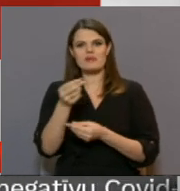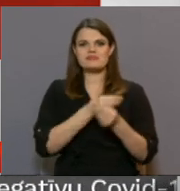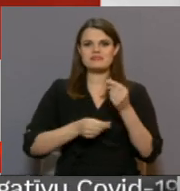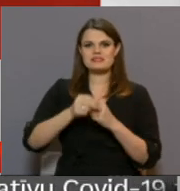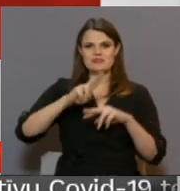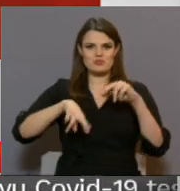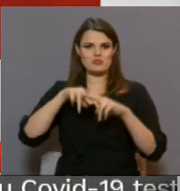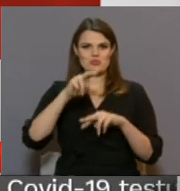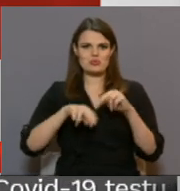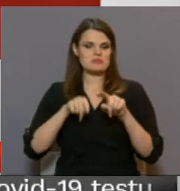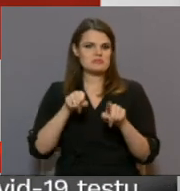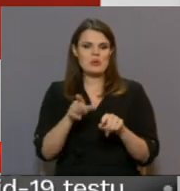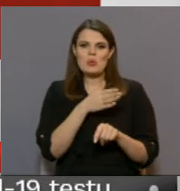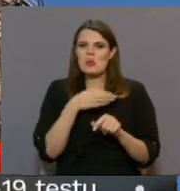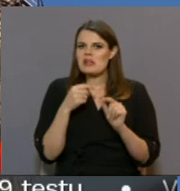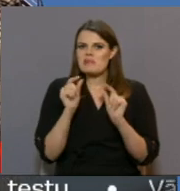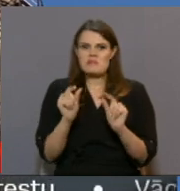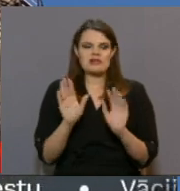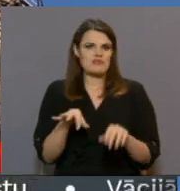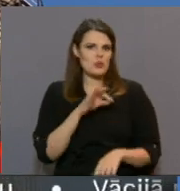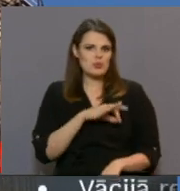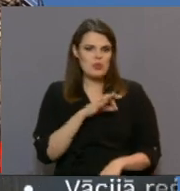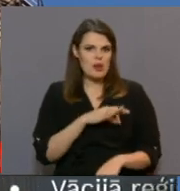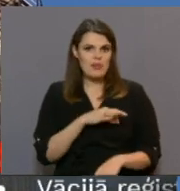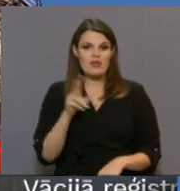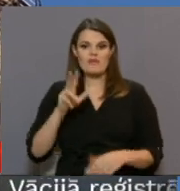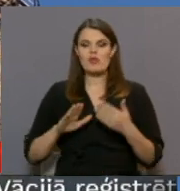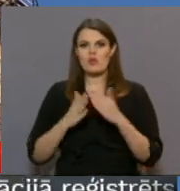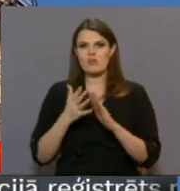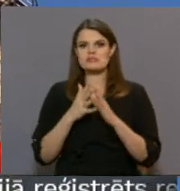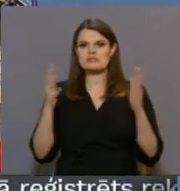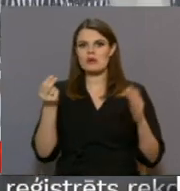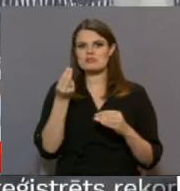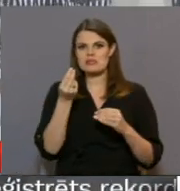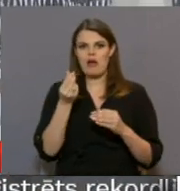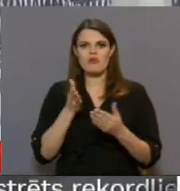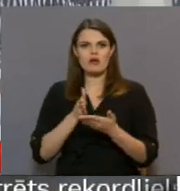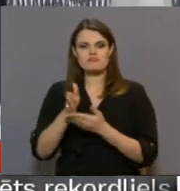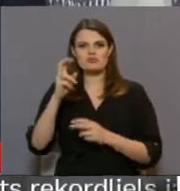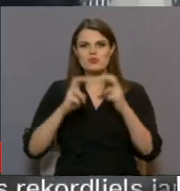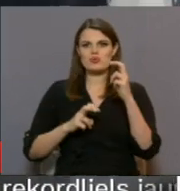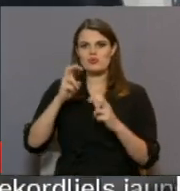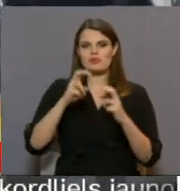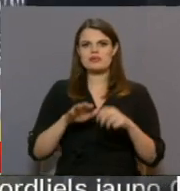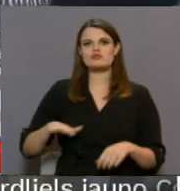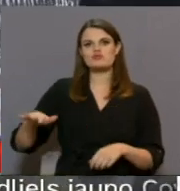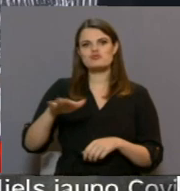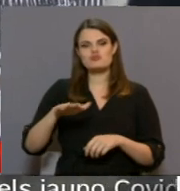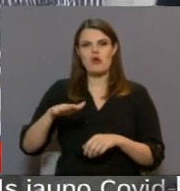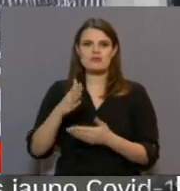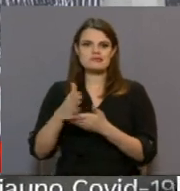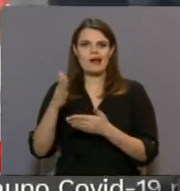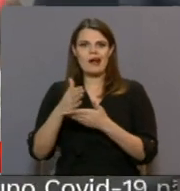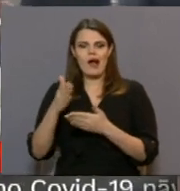būvniecību, tā ir ļoti niecīga. Daugavpilī daudz līdzekļu šobrīd vēl tiek ieguldīts arī rūpniecīsko zonu infrastruktūras